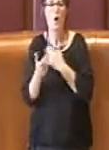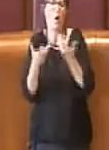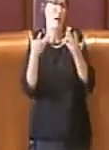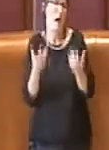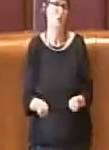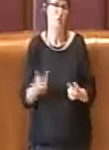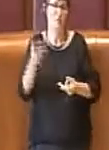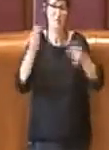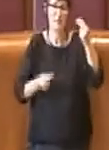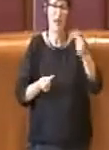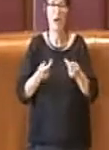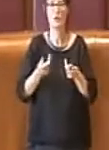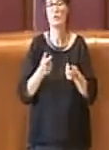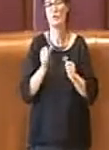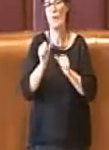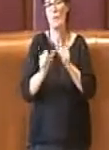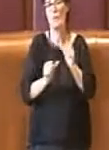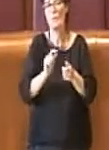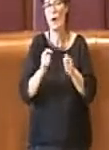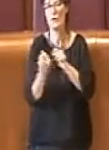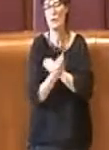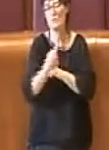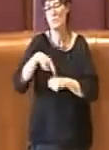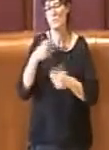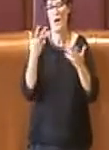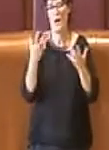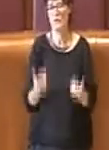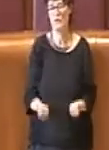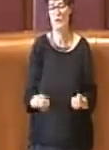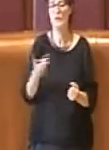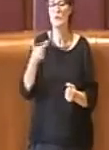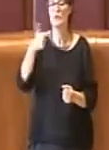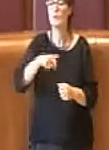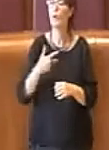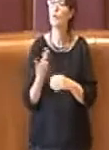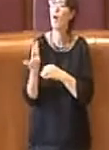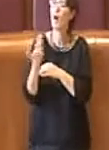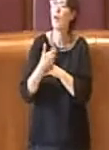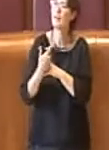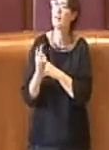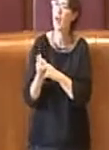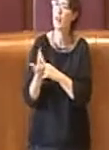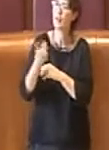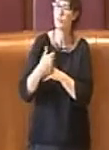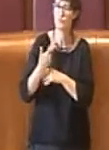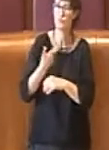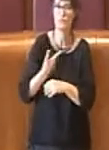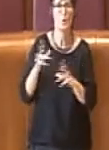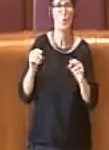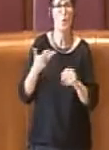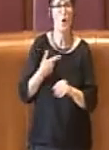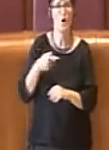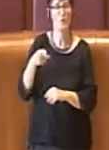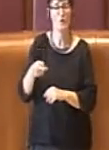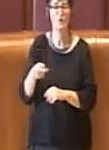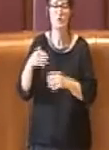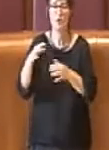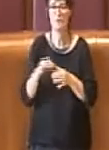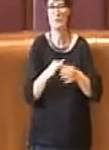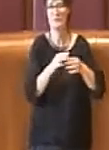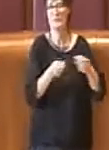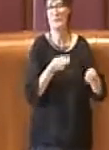dovute alla registrazione delle nuove entrate e dei capitoli di spesa ad esse conseguenti per